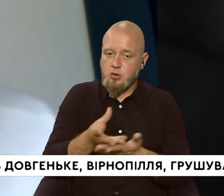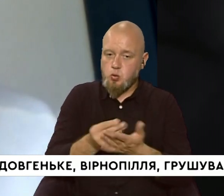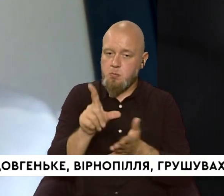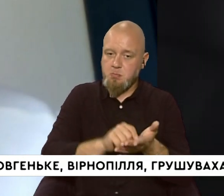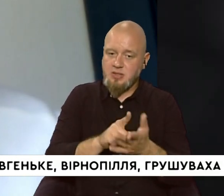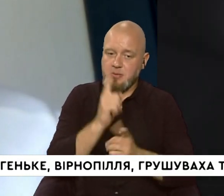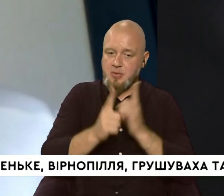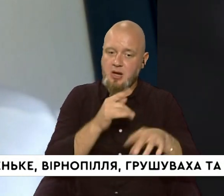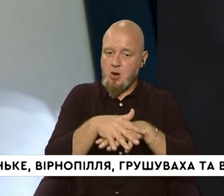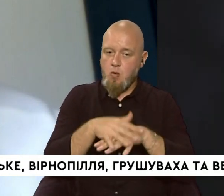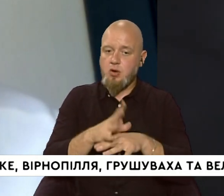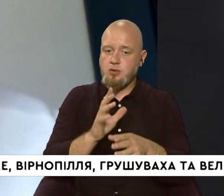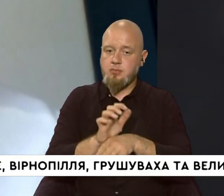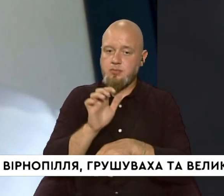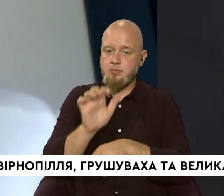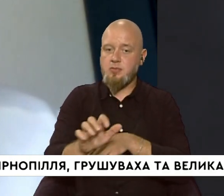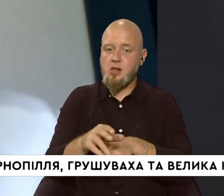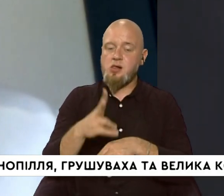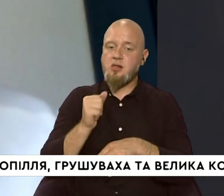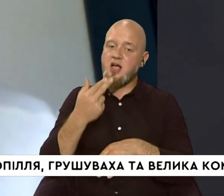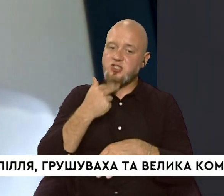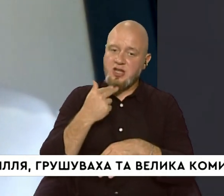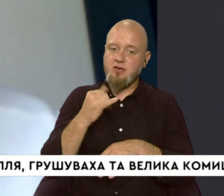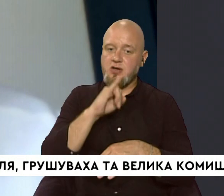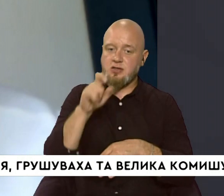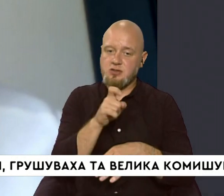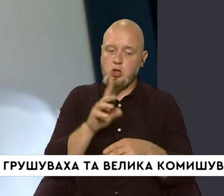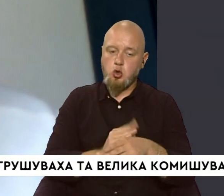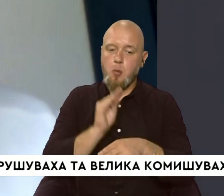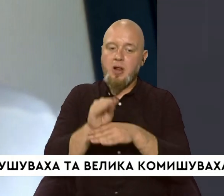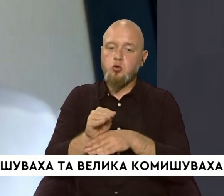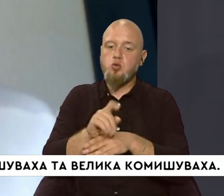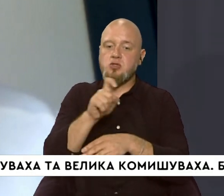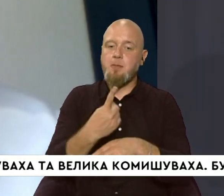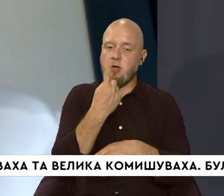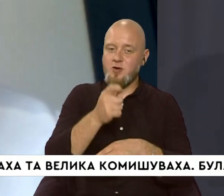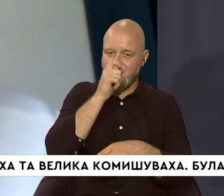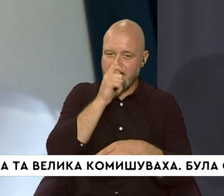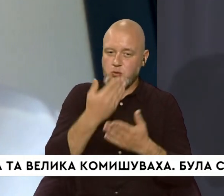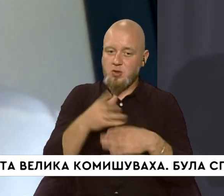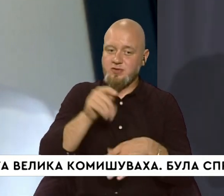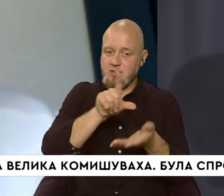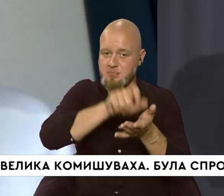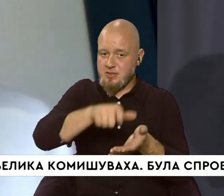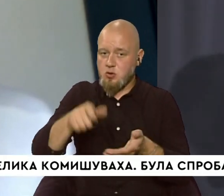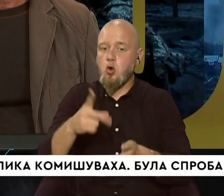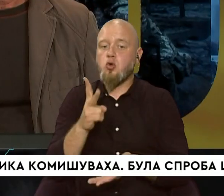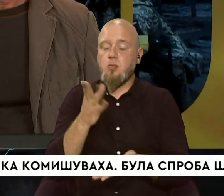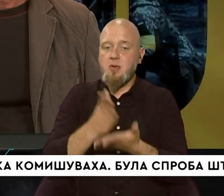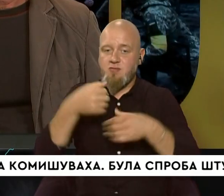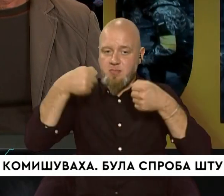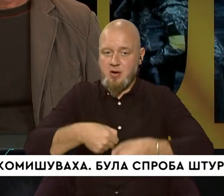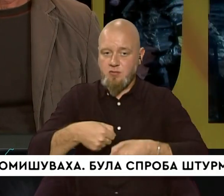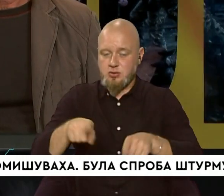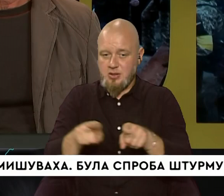пенсії перераховані підуть у нас уже на червень із доплатою з 1 квітня. Тобто всі пенсіонери, хто мав право на